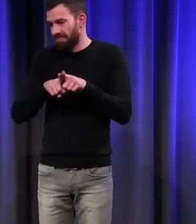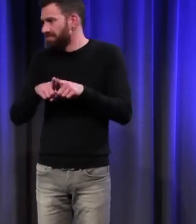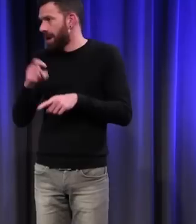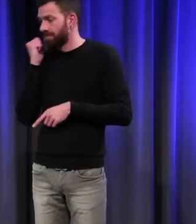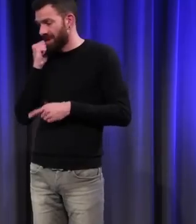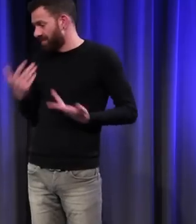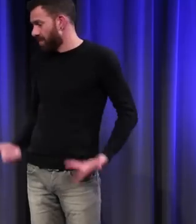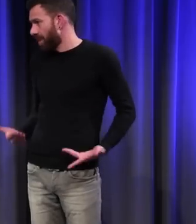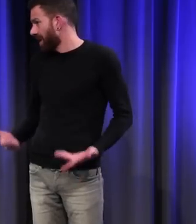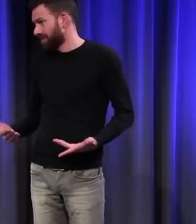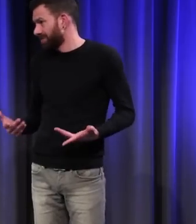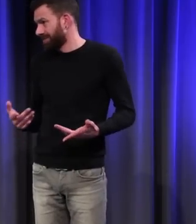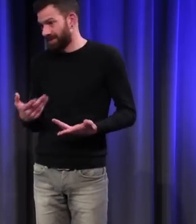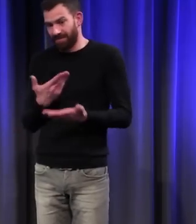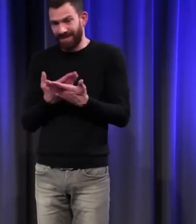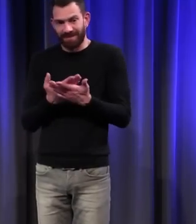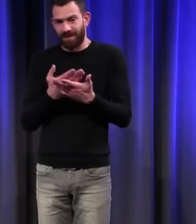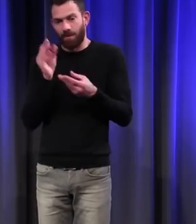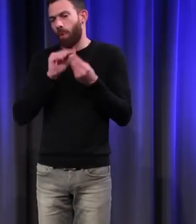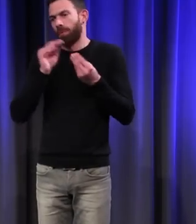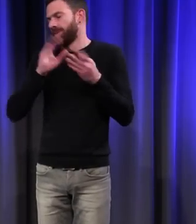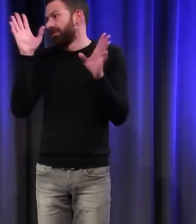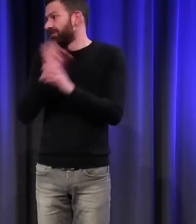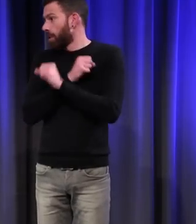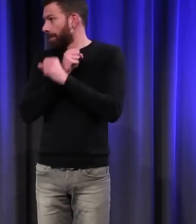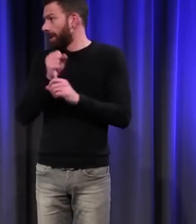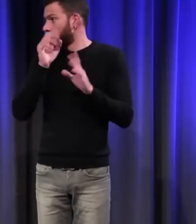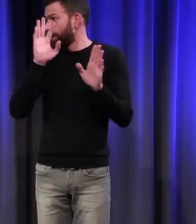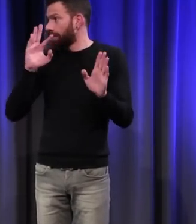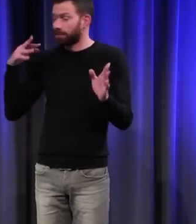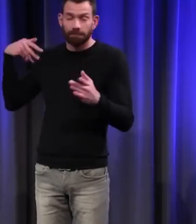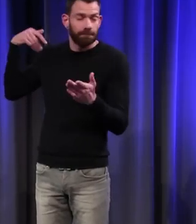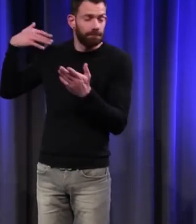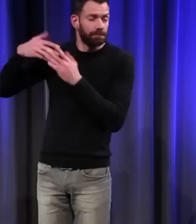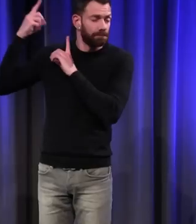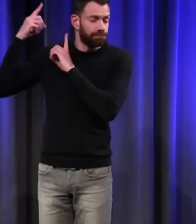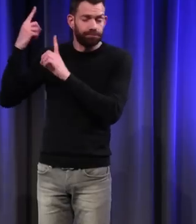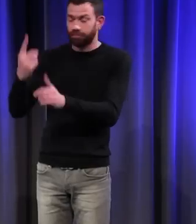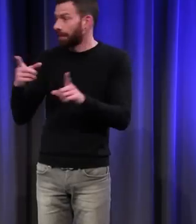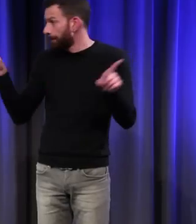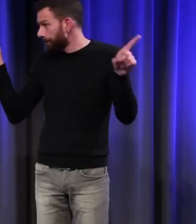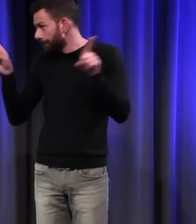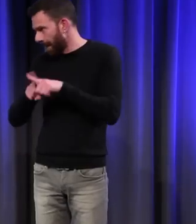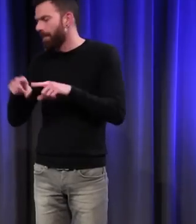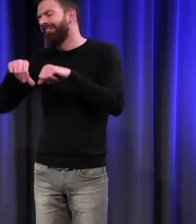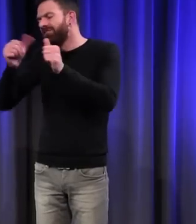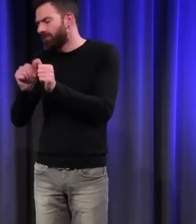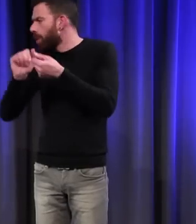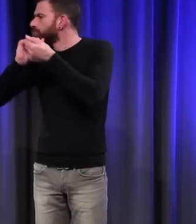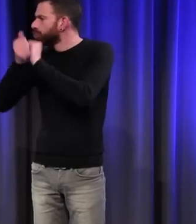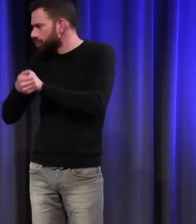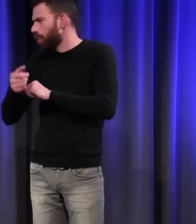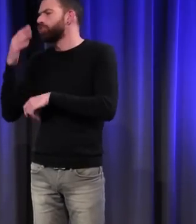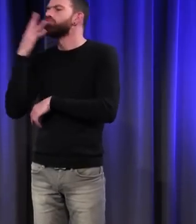contemporains. Ce sont les mêmes produits et le moulage change un peu. La